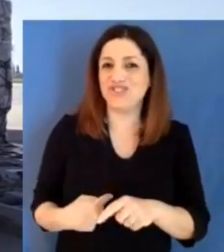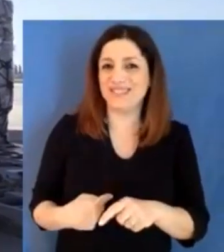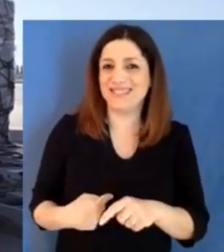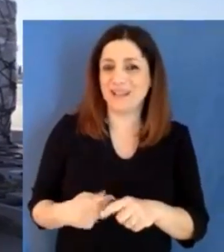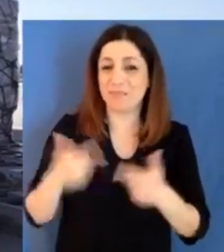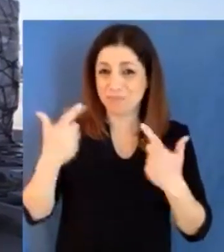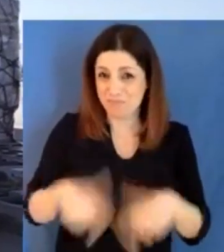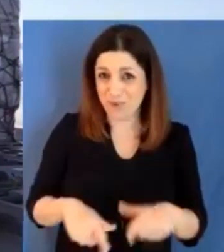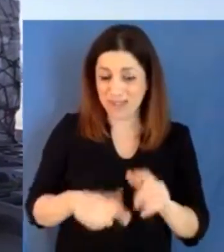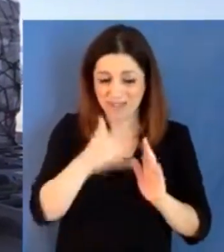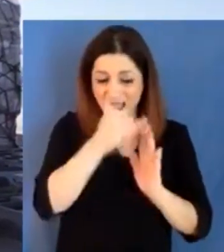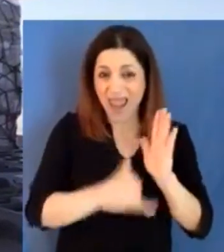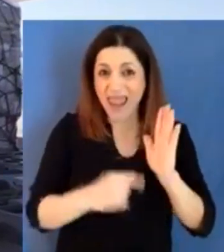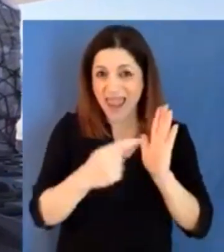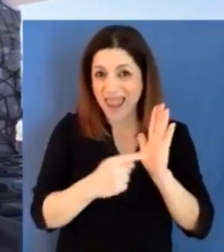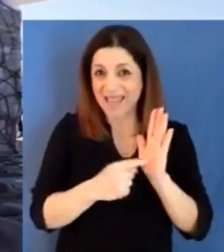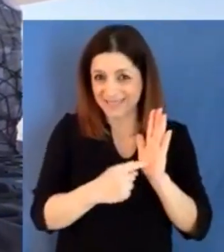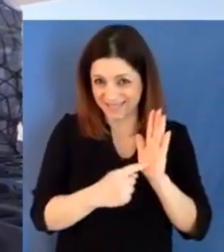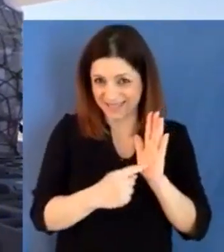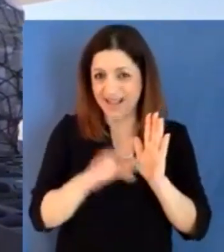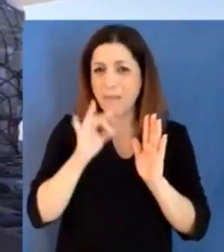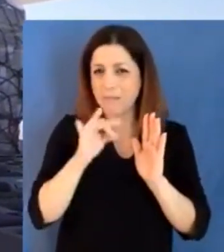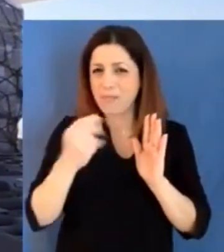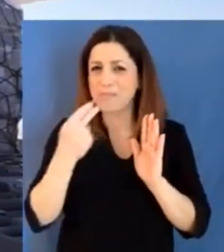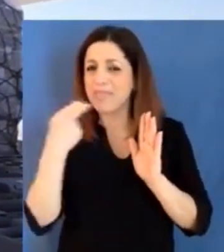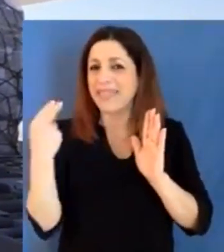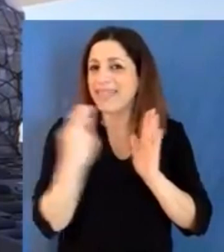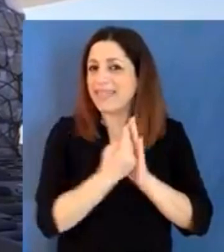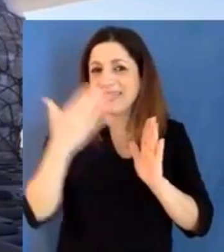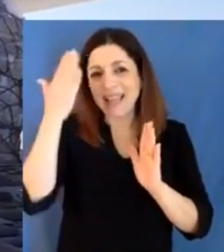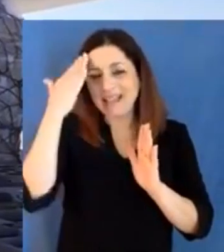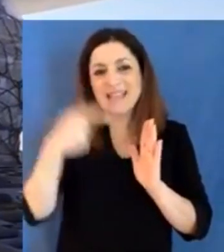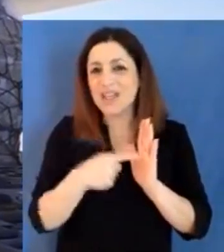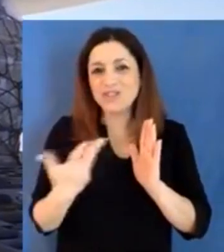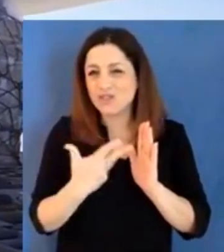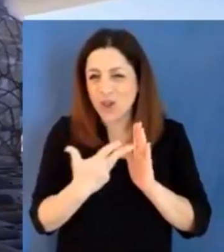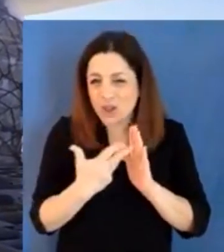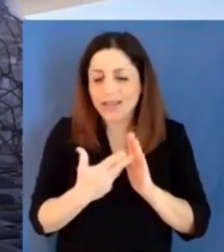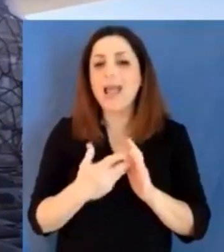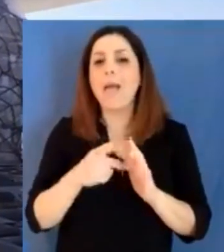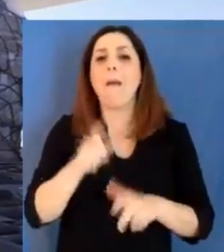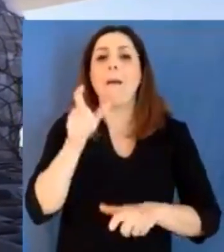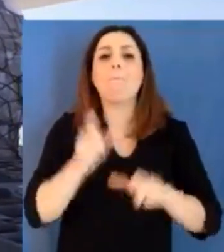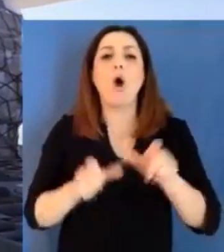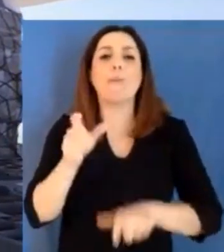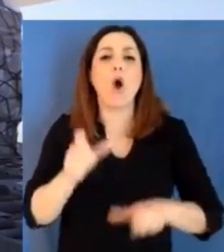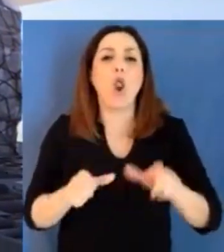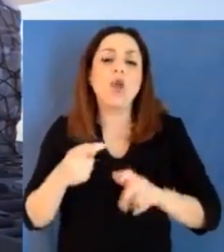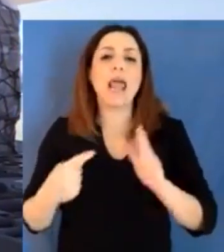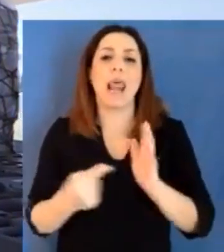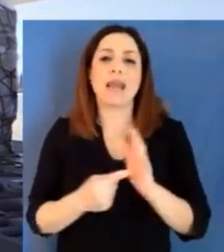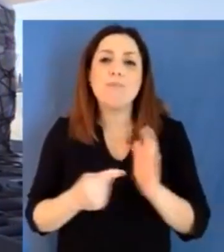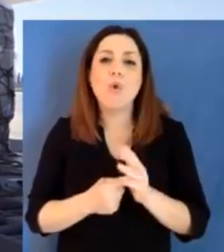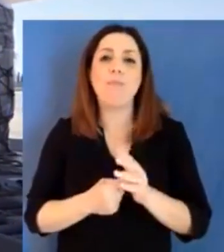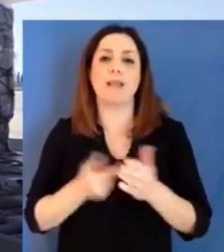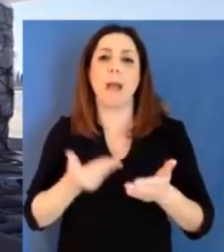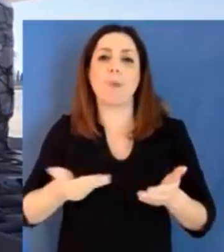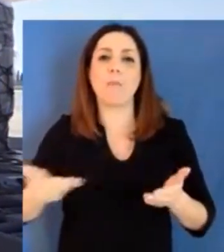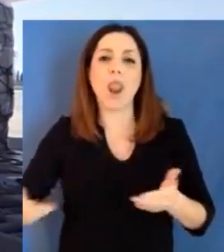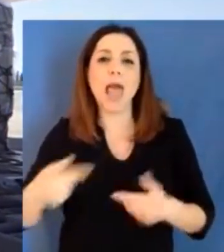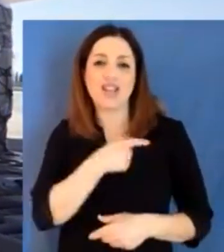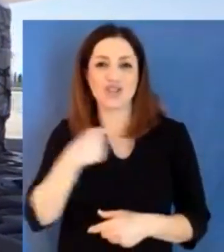Cinese, sono stati proprio i cinesi a darci questa occasione, certo tenete conto che ci hanno regalato 200